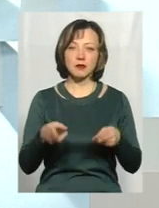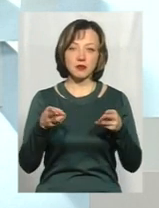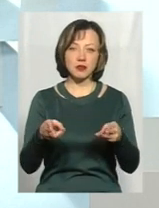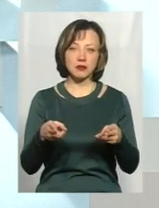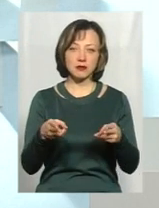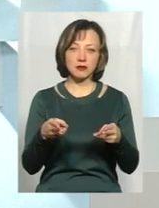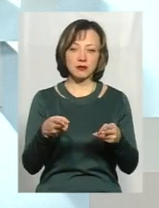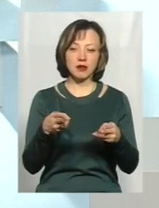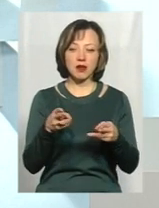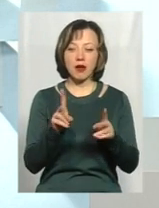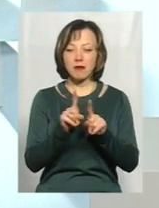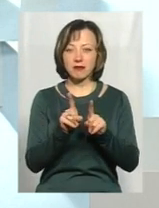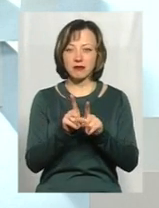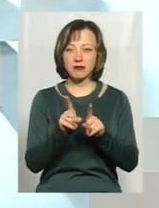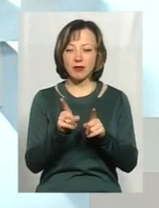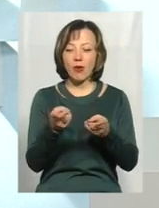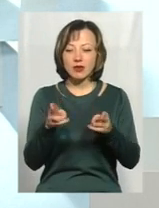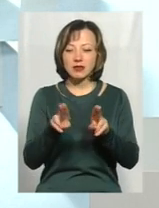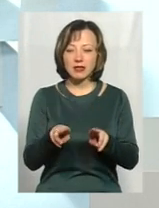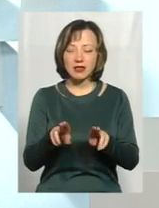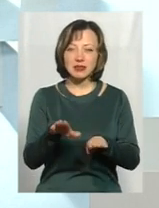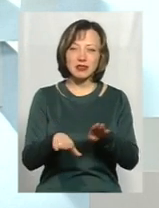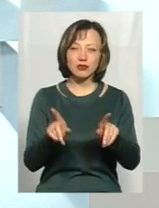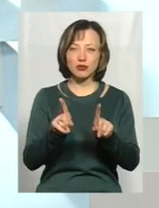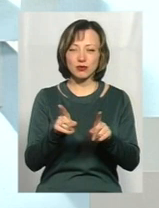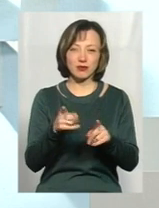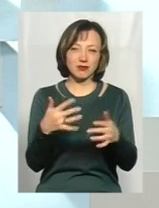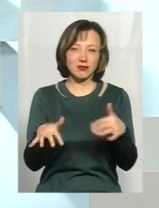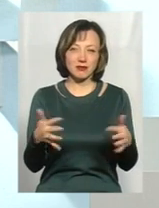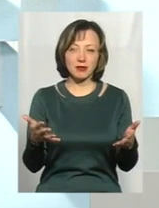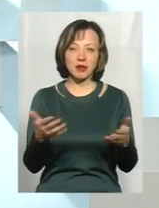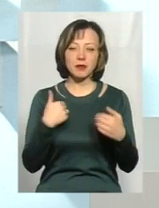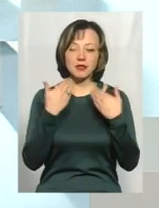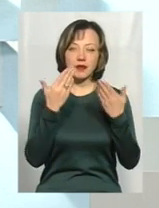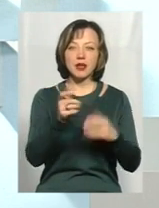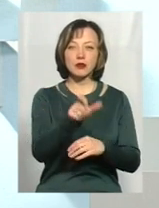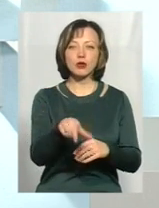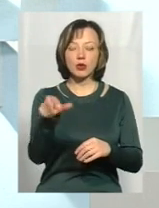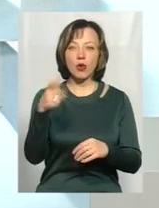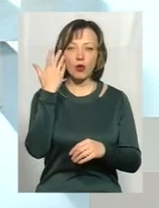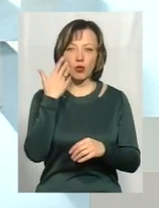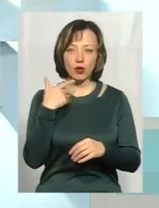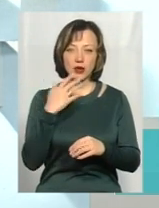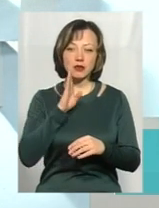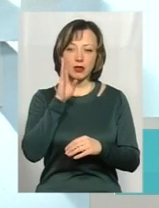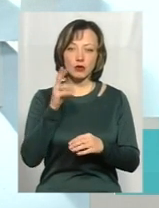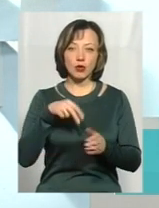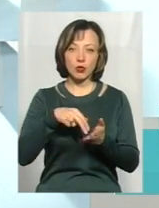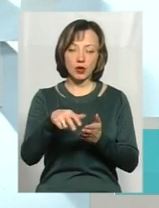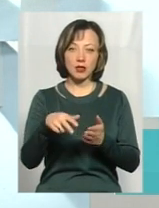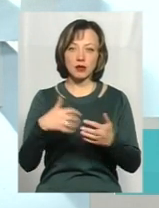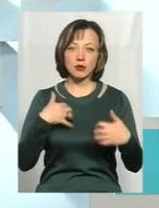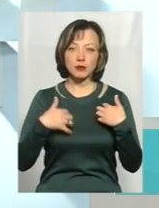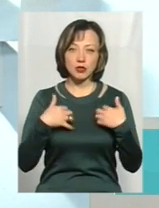є таким проблемним питанням, ми завжди звертаємося до наших мешканців, що коли зранку людина виходить,